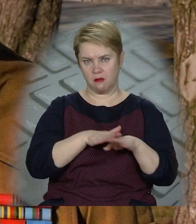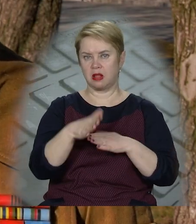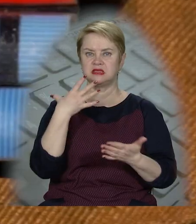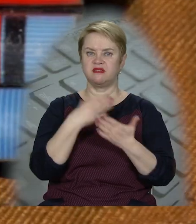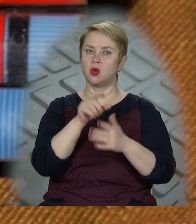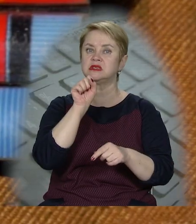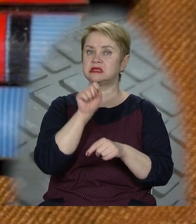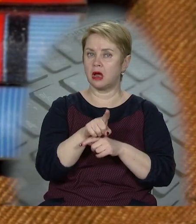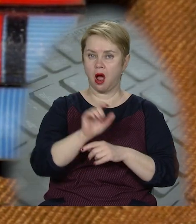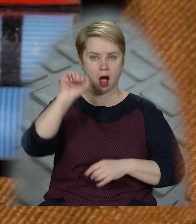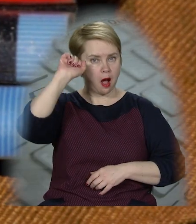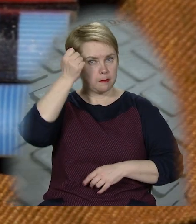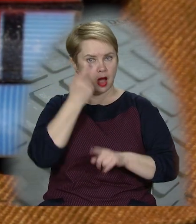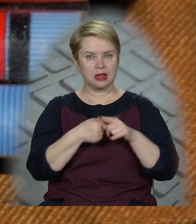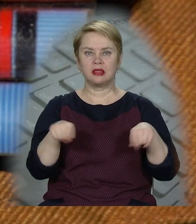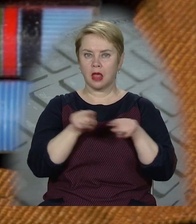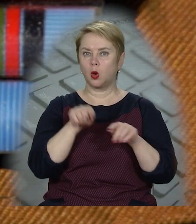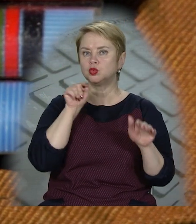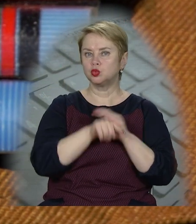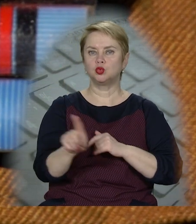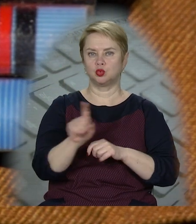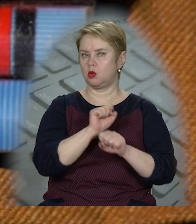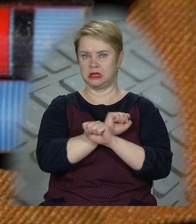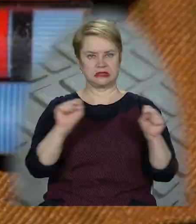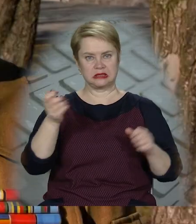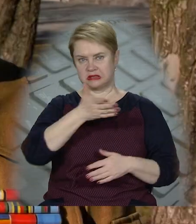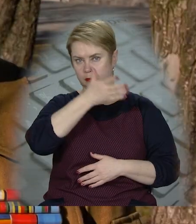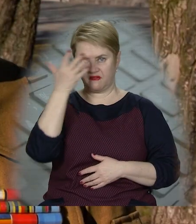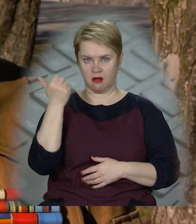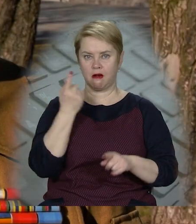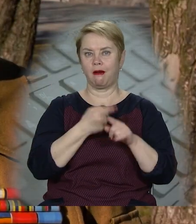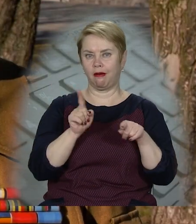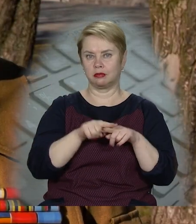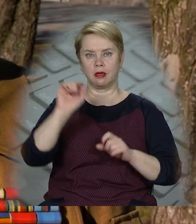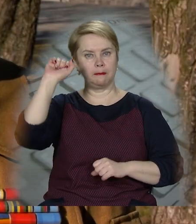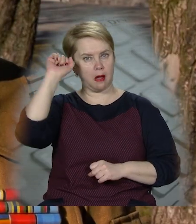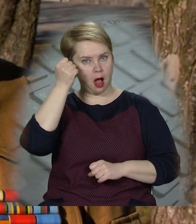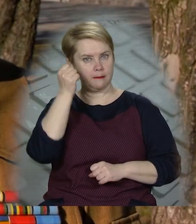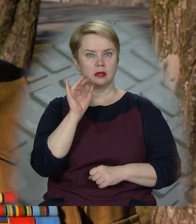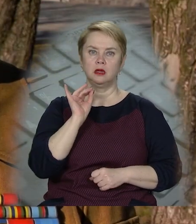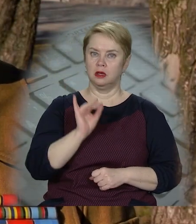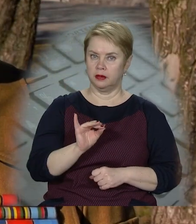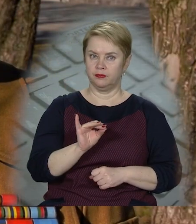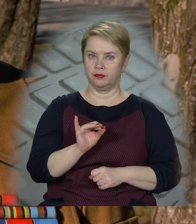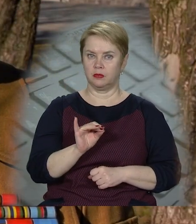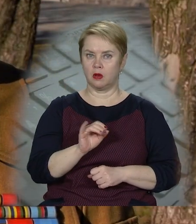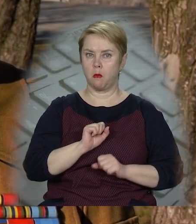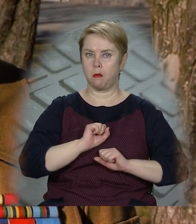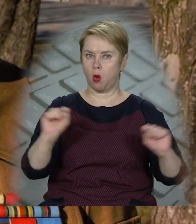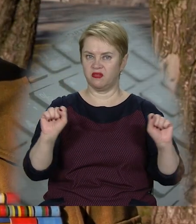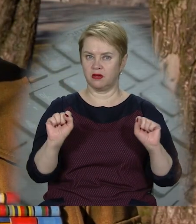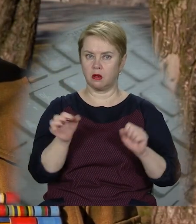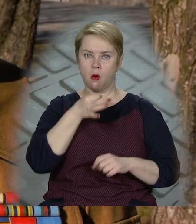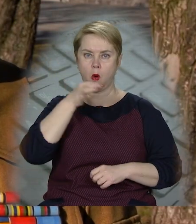задачу. А пам'ять – це така штука, що не можна забувати. Це і пам'ять, і підвіг,